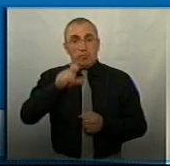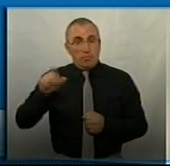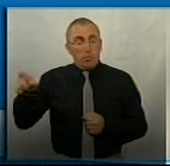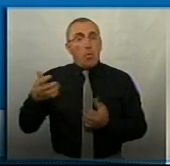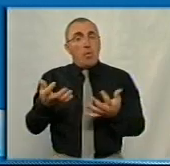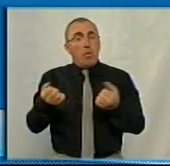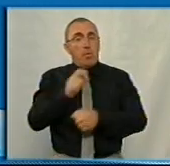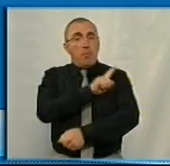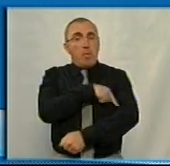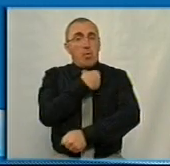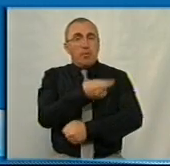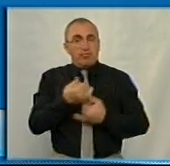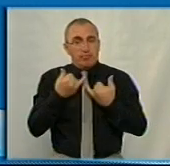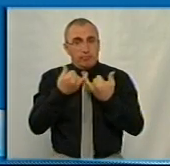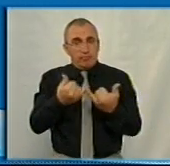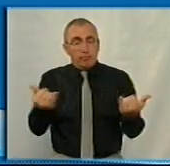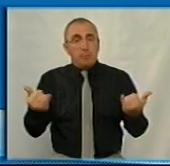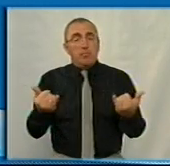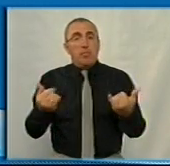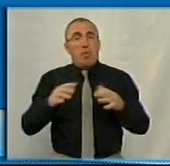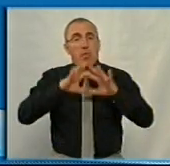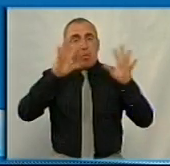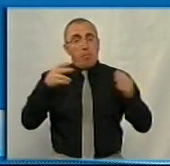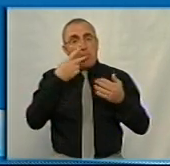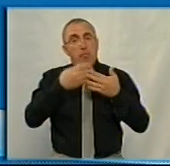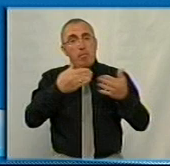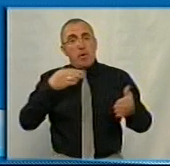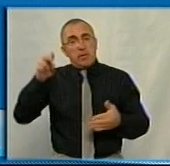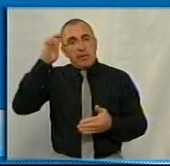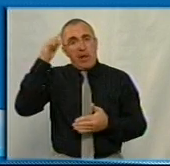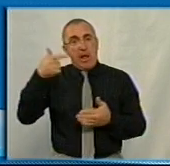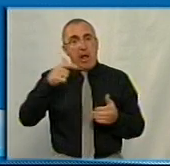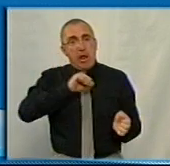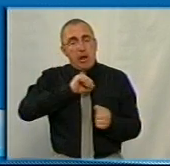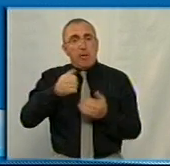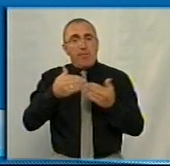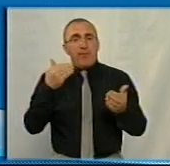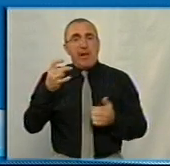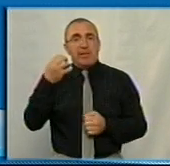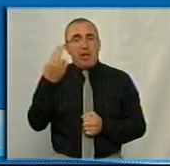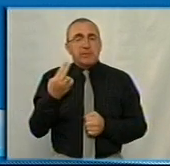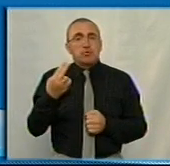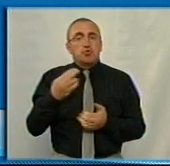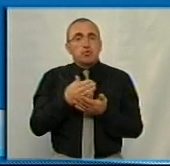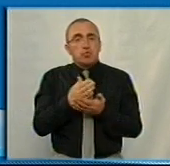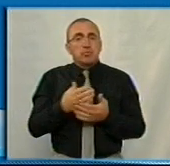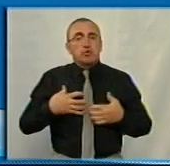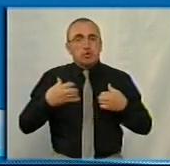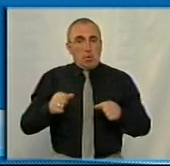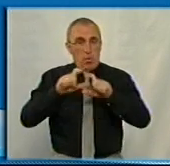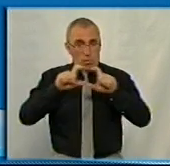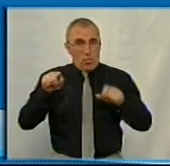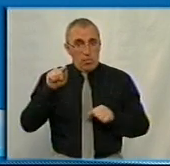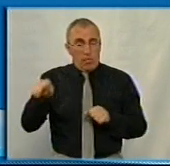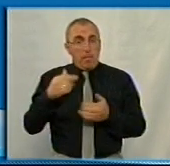отримували медичні послуги, понад обсяг передбачений програмою державних гарантій від Національної служби здоров'я. Проєкт відповідної